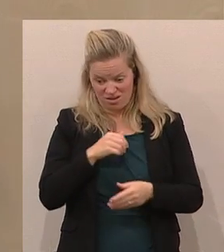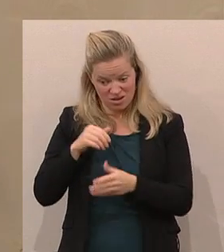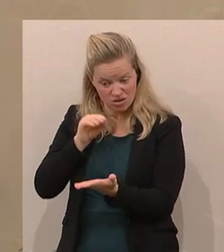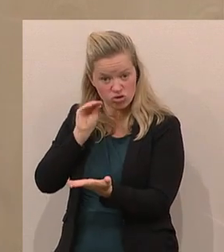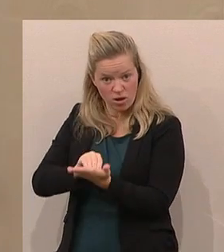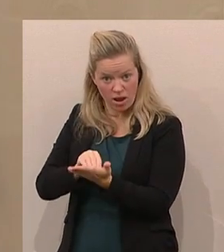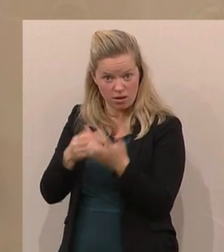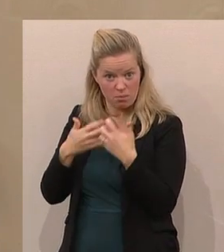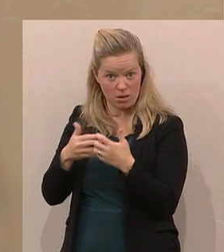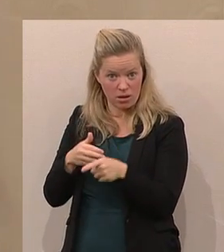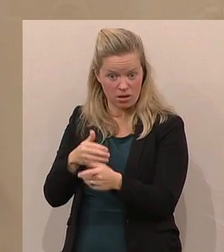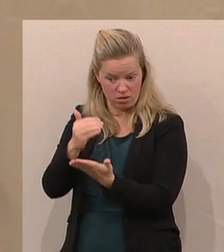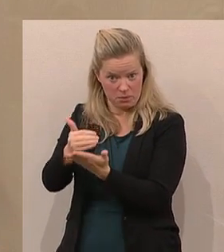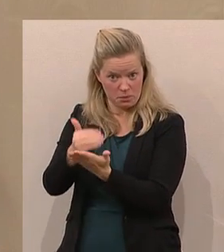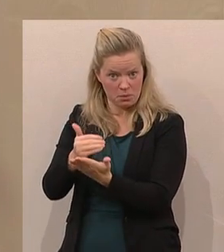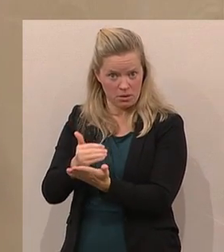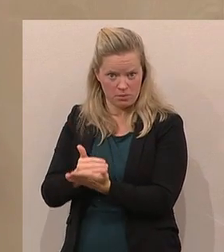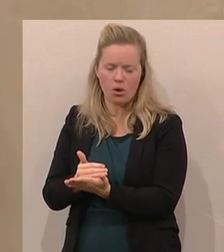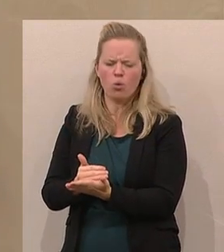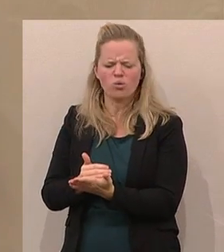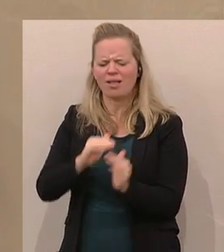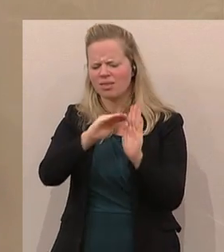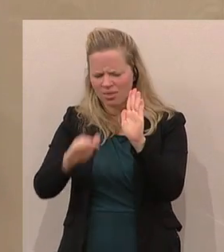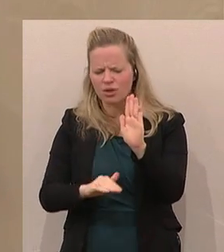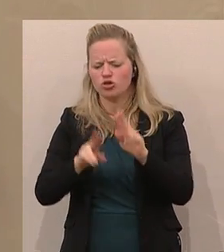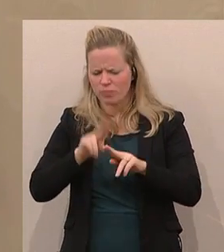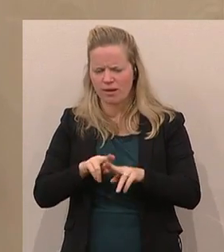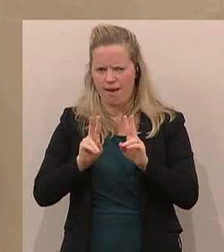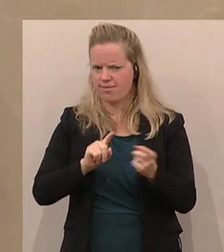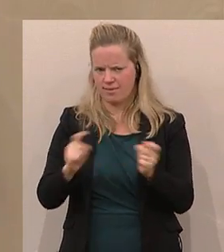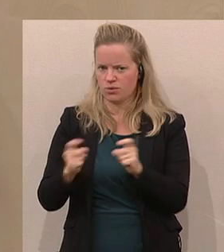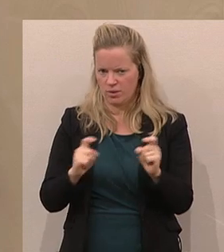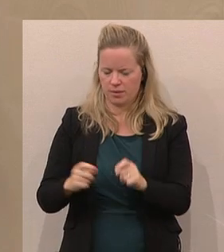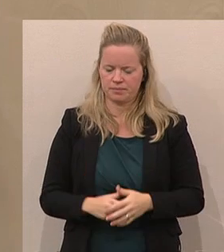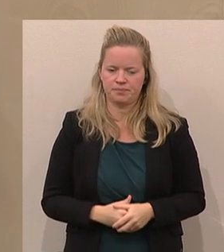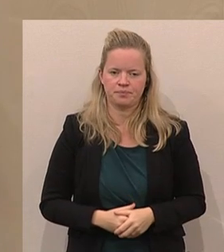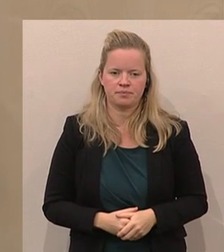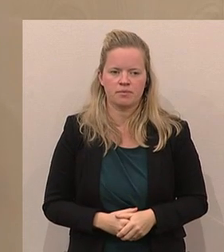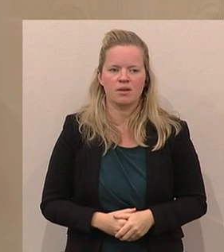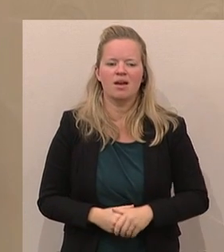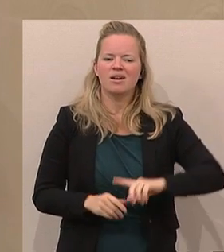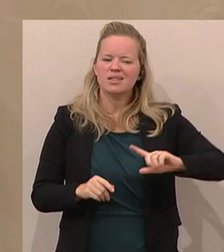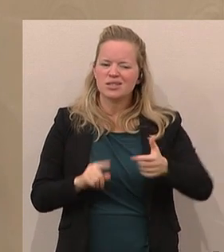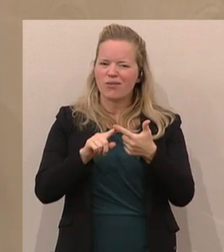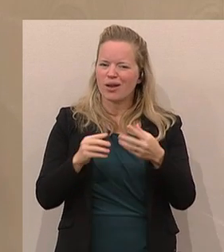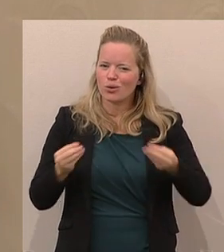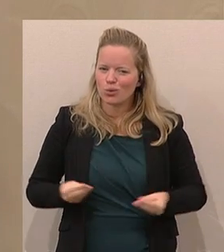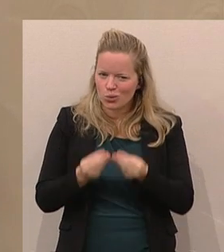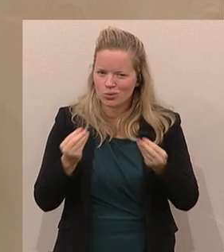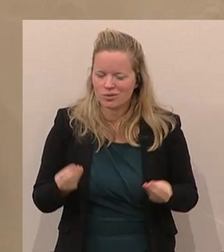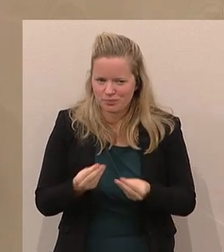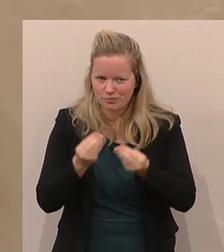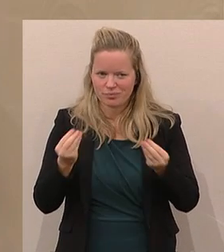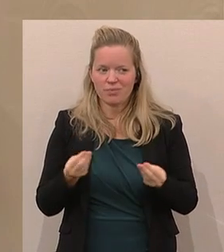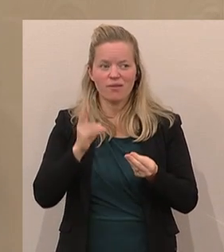diesem Rechnungshofbericht und wir werden das zu gegebener Stelle auch noch diskutieren können. Der zweite Grund ist, es ist natürlich eine Frage der